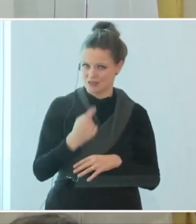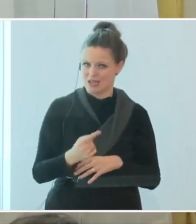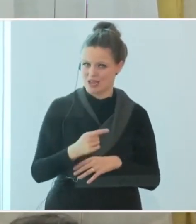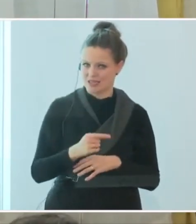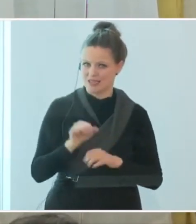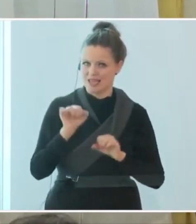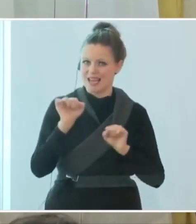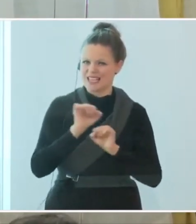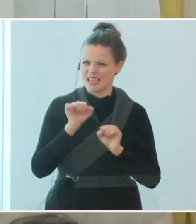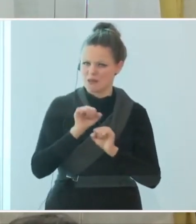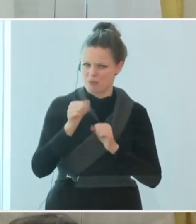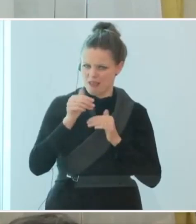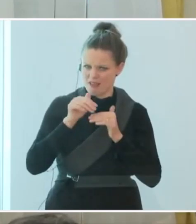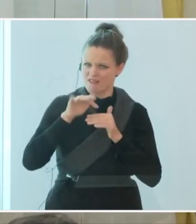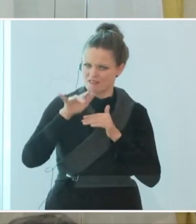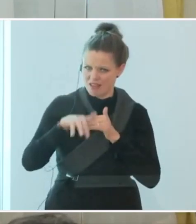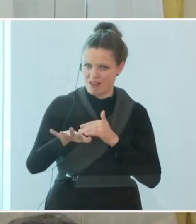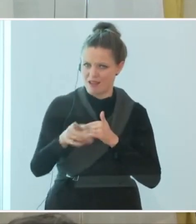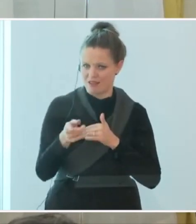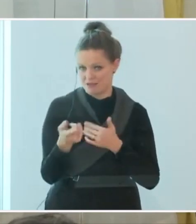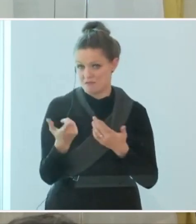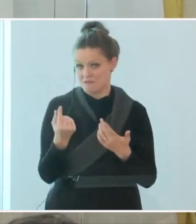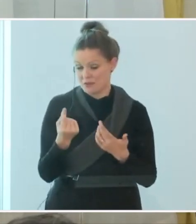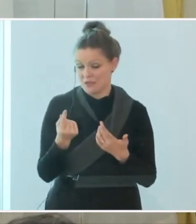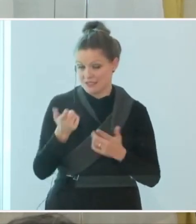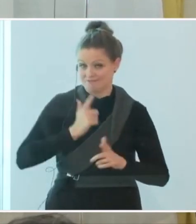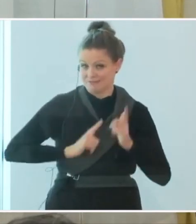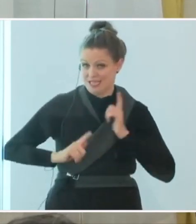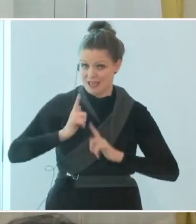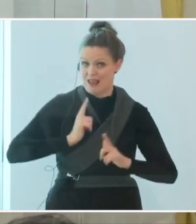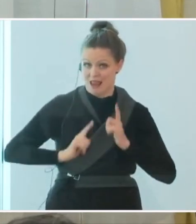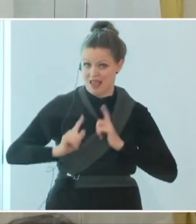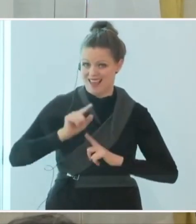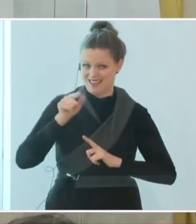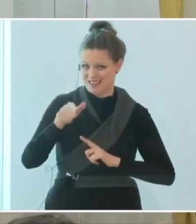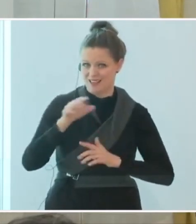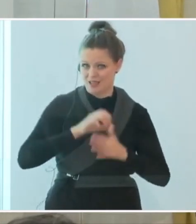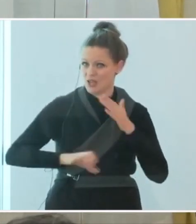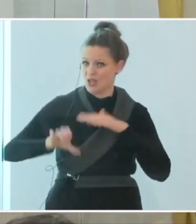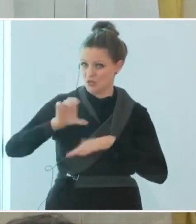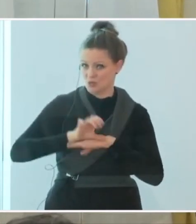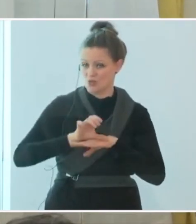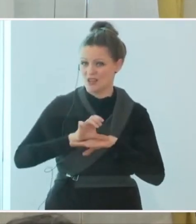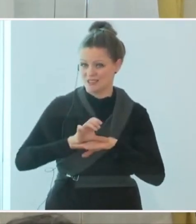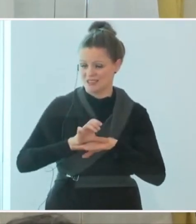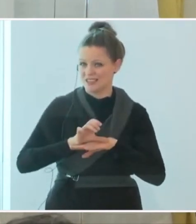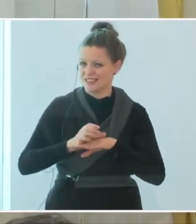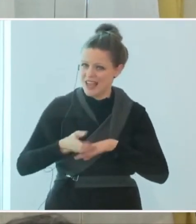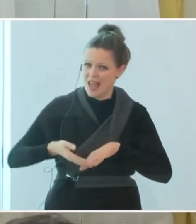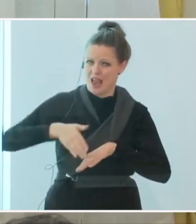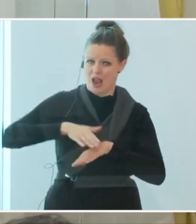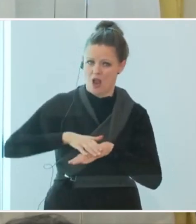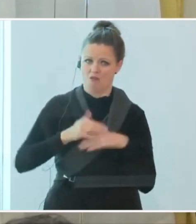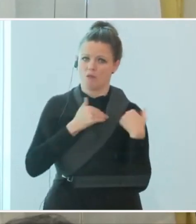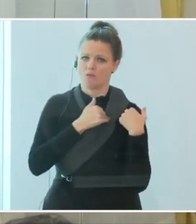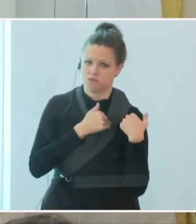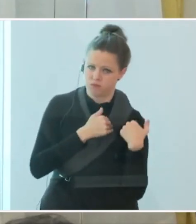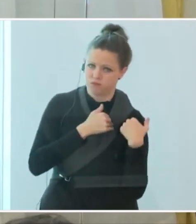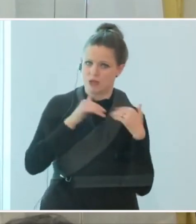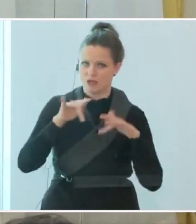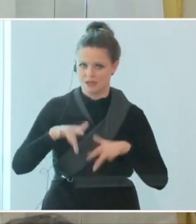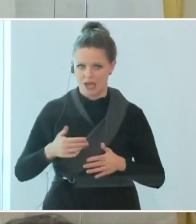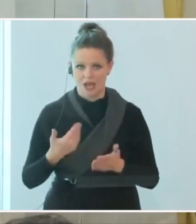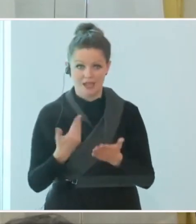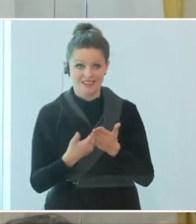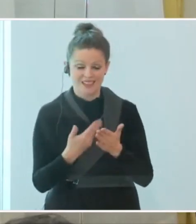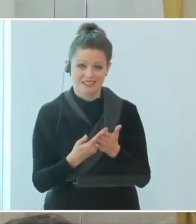Grippewelle, und auch die wird dafür sorgen, leider, dass diese Kapazitäten noch einmal zusätzlich belastet werden. Das